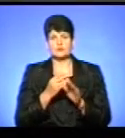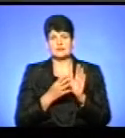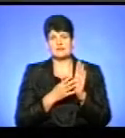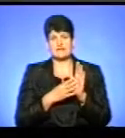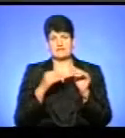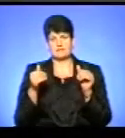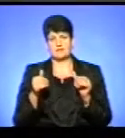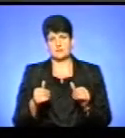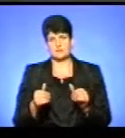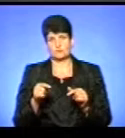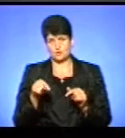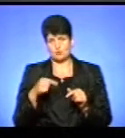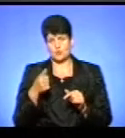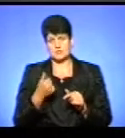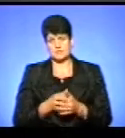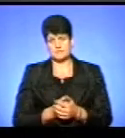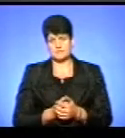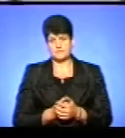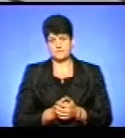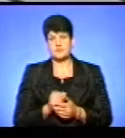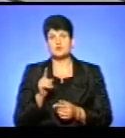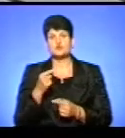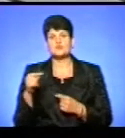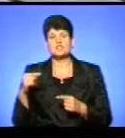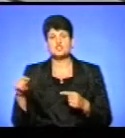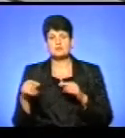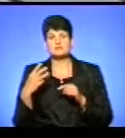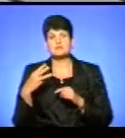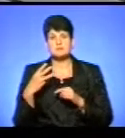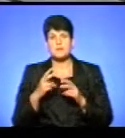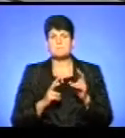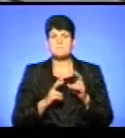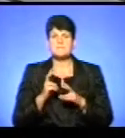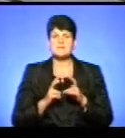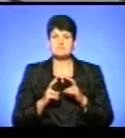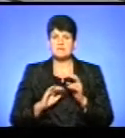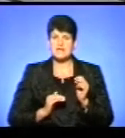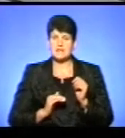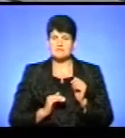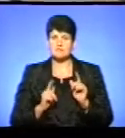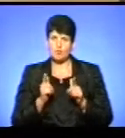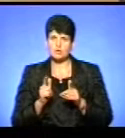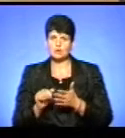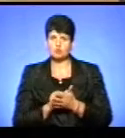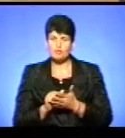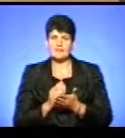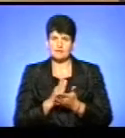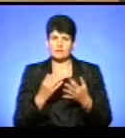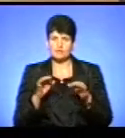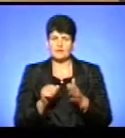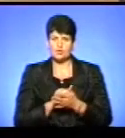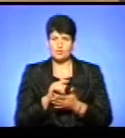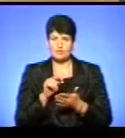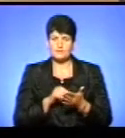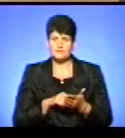вивізок цього року. А що з іншими 30-ма? Тобто підприємці, погодові документи, не є, з'явилася дозвіл на документацію.